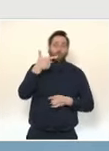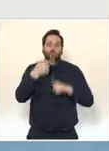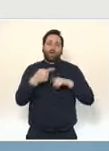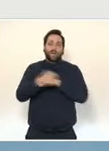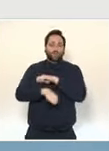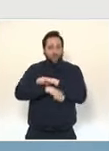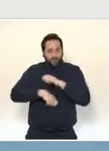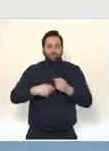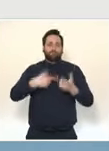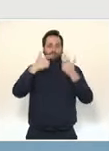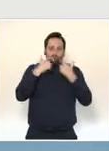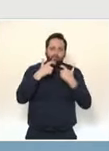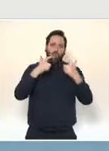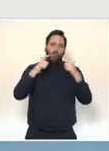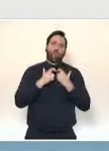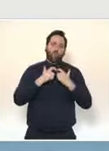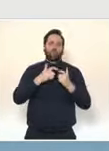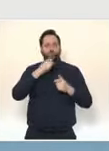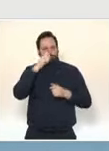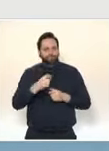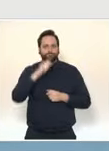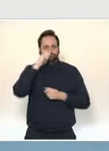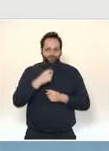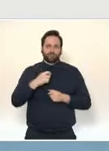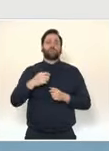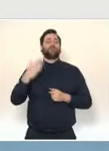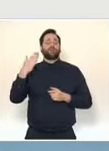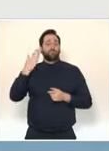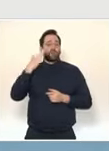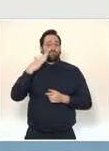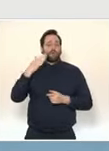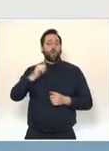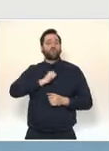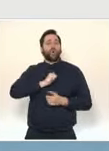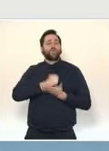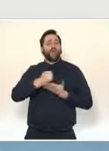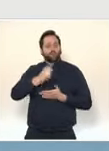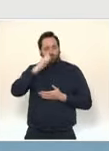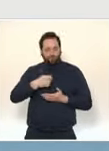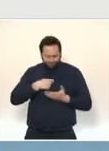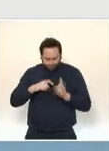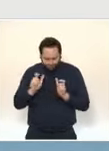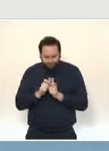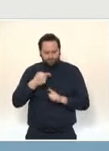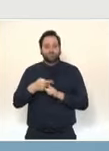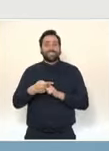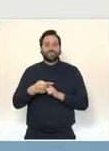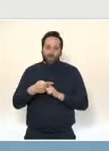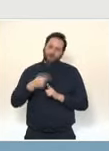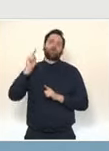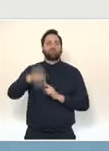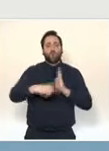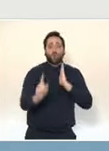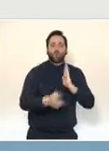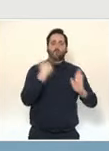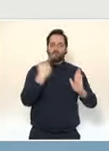confirmé par une PCR classique en laboratoire. Pourquoi ? D'une part, pour confirmer que le test est bien positif, parce qu'il peut y avoir